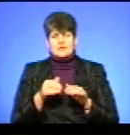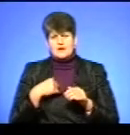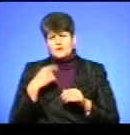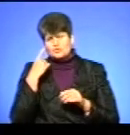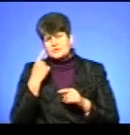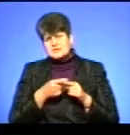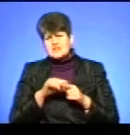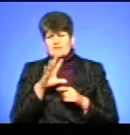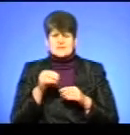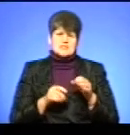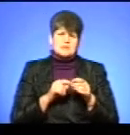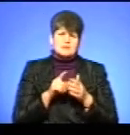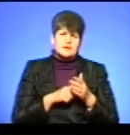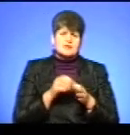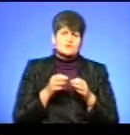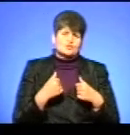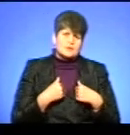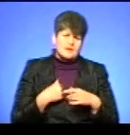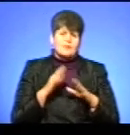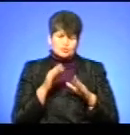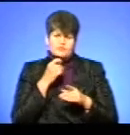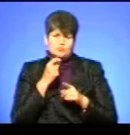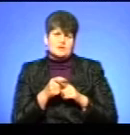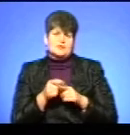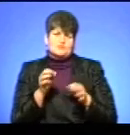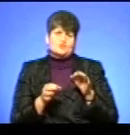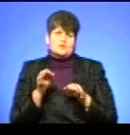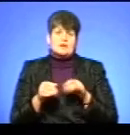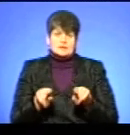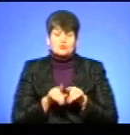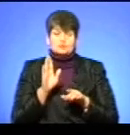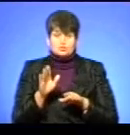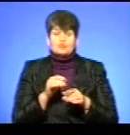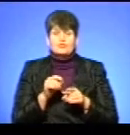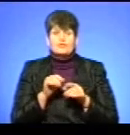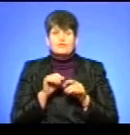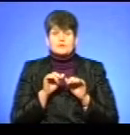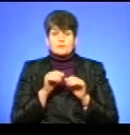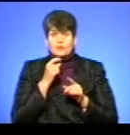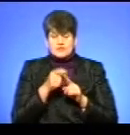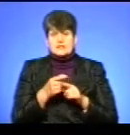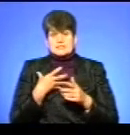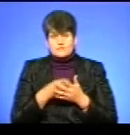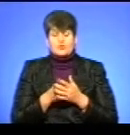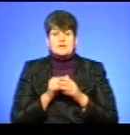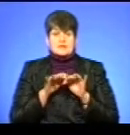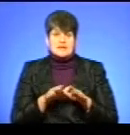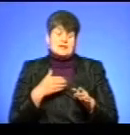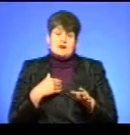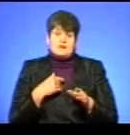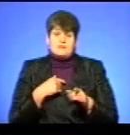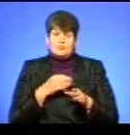оці всі питання, там суд мене подали, що подають, будемо відповідати судам? Буду, я теж буду відповідати за свої дії, я дію в межах чинного